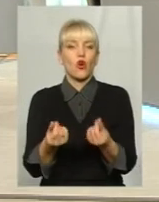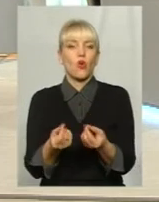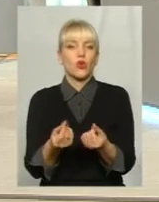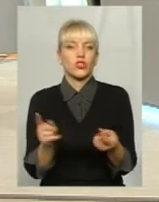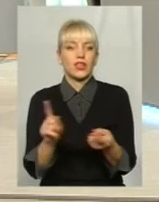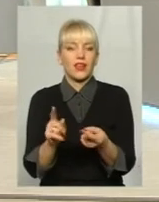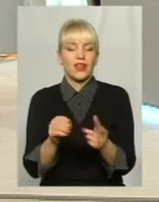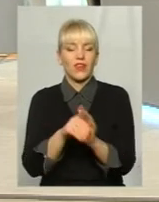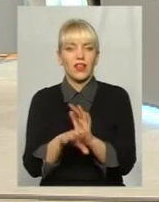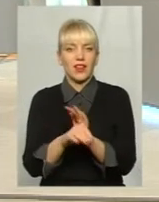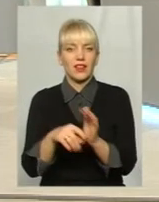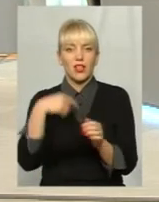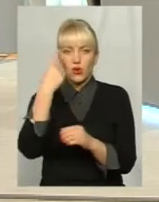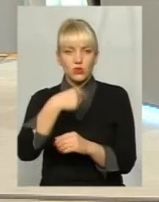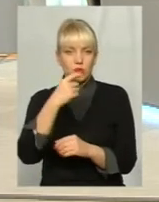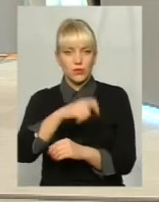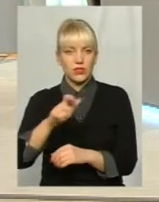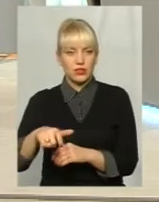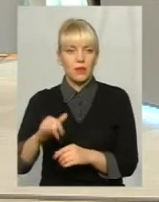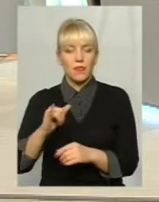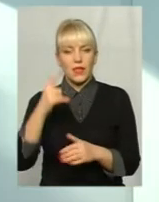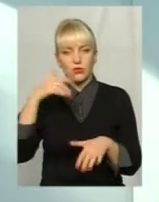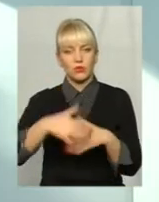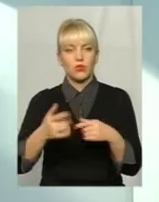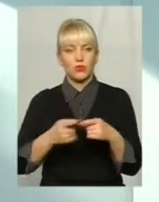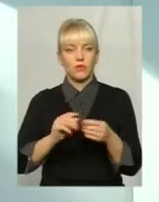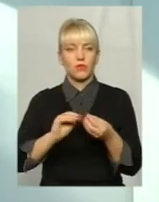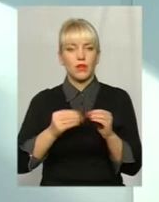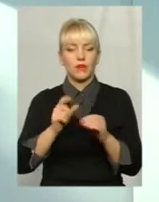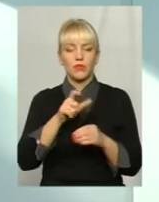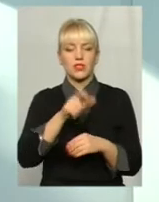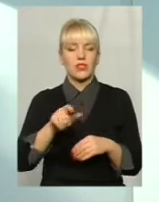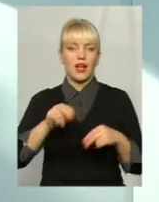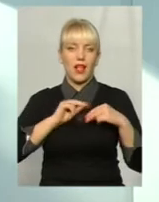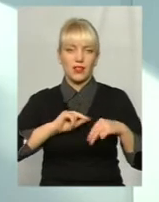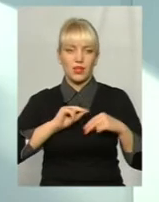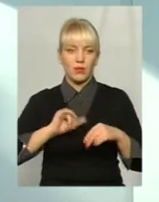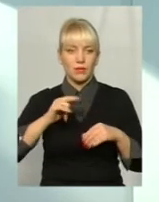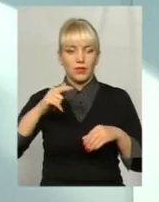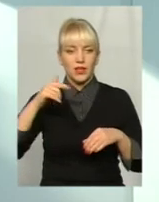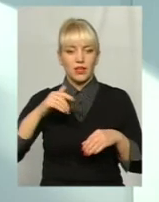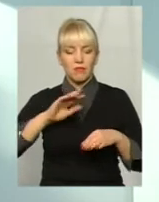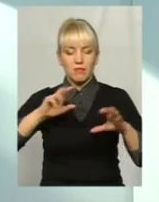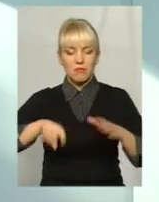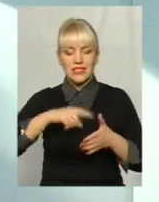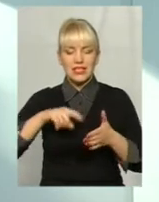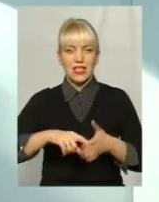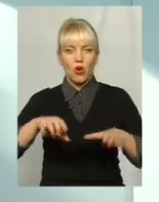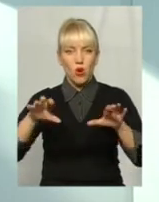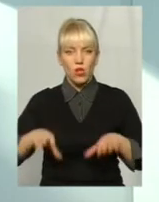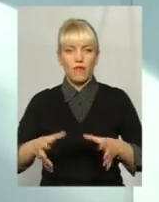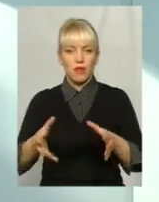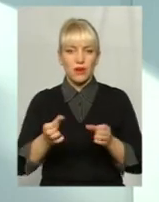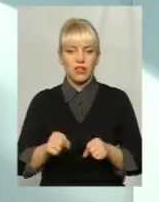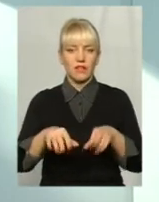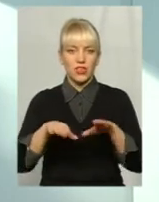вклали персональні мешканці. Але розуміючи цю проблему з кадрами, ну, і міський голова, будемо казати, прийняв